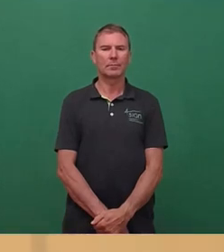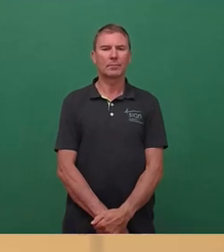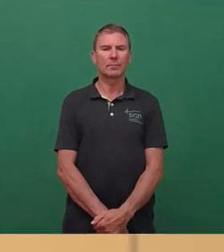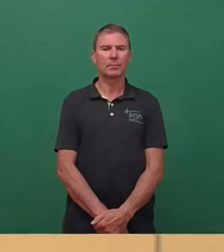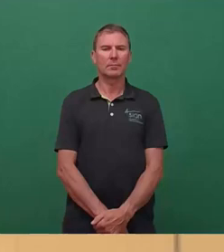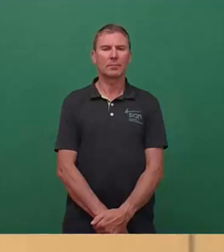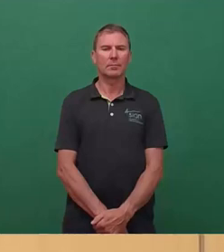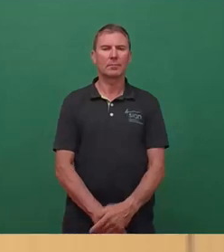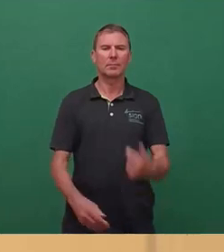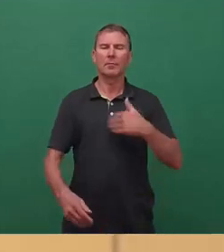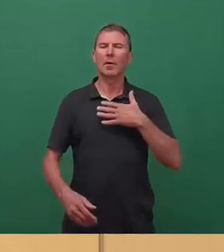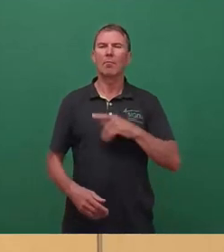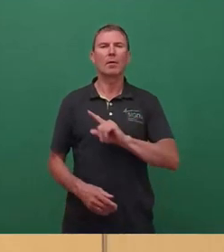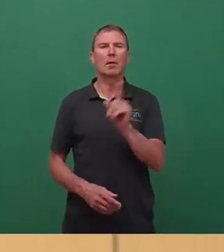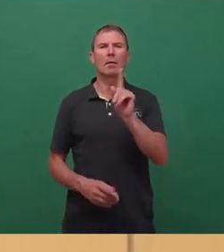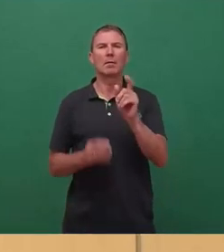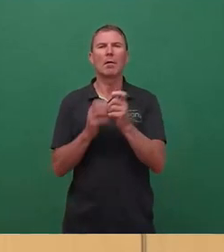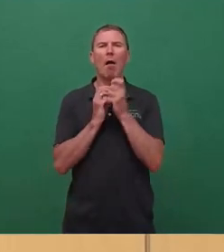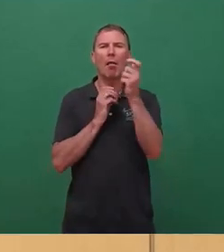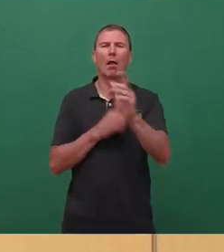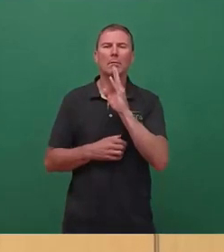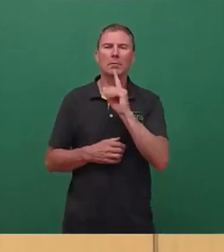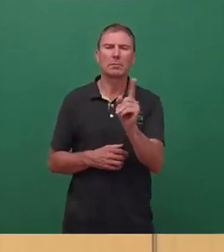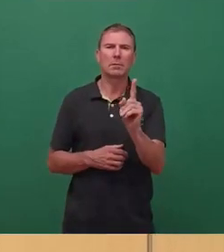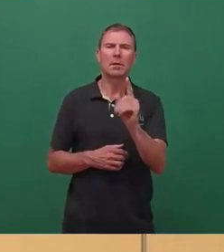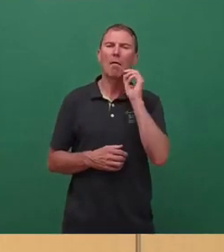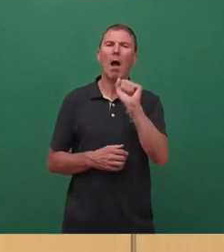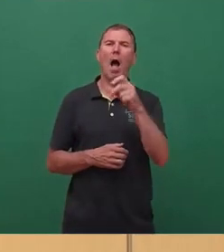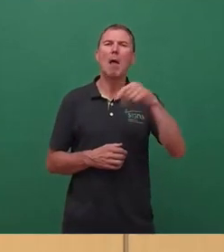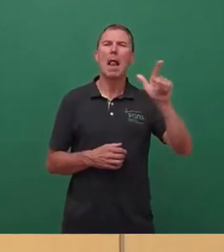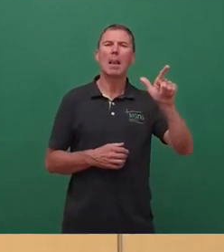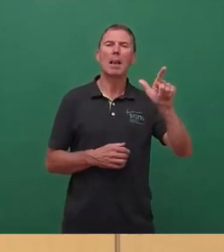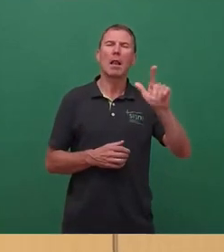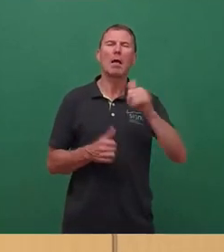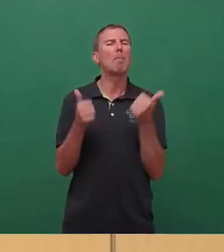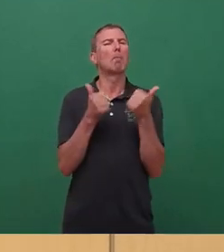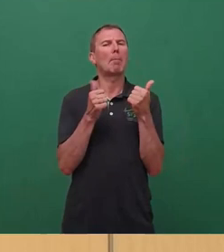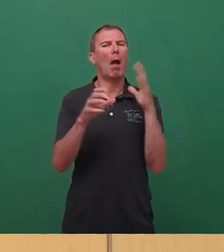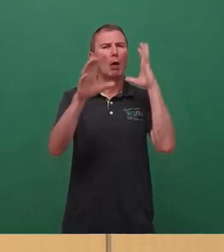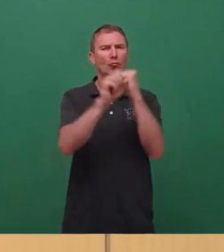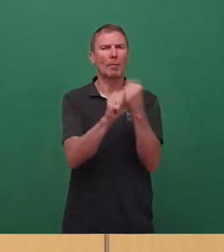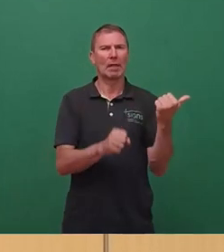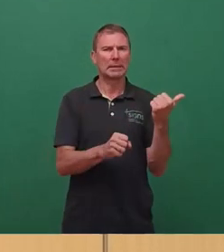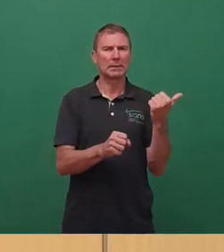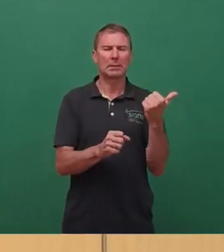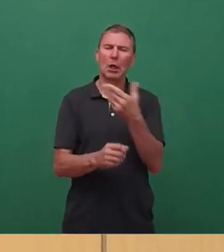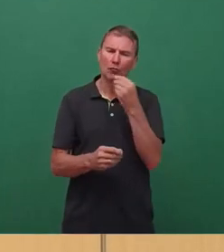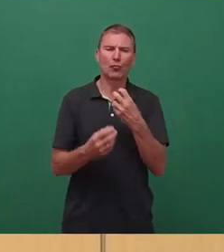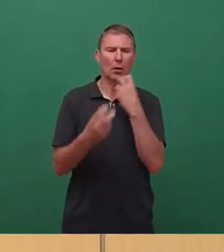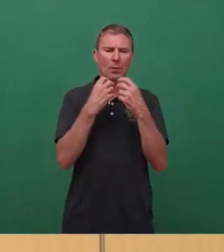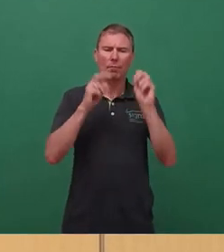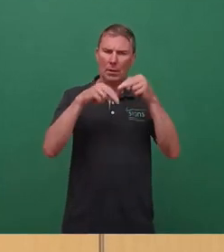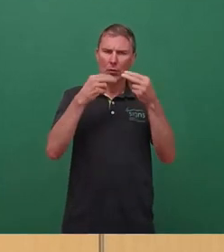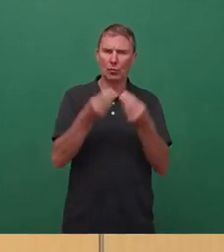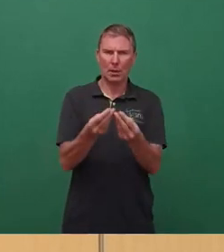Ich möchte gar nicht allzu viel jetzt dazu sagen. Frau Apel hat das auch ganz prima zusammengefasst, hat das auch sehr, sehr schön wiedergegeben, wie das eigentlich